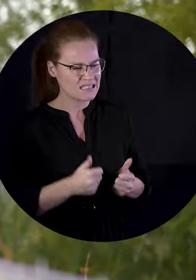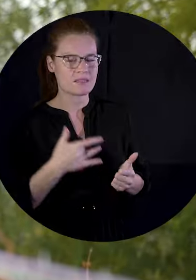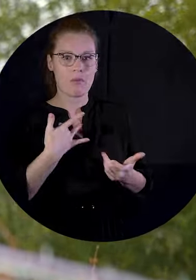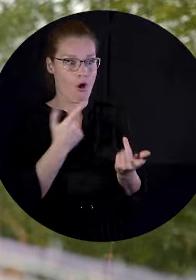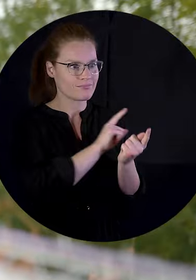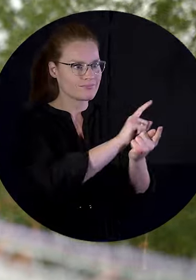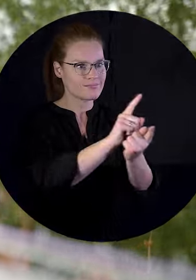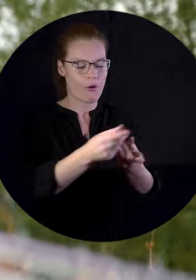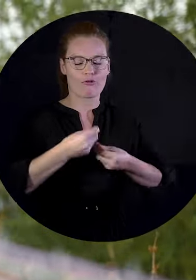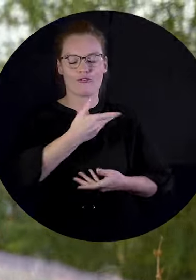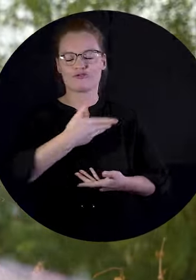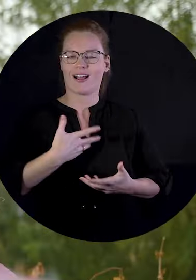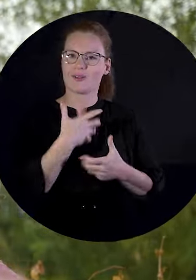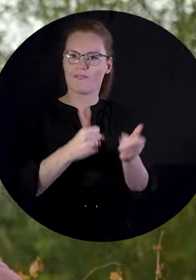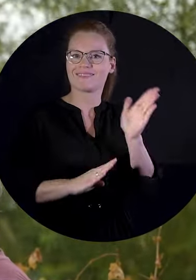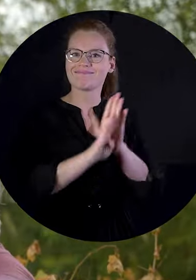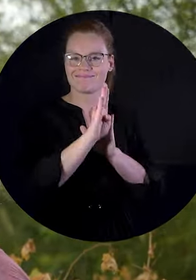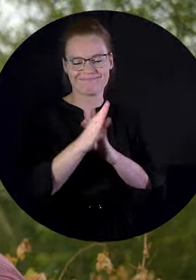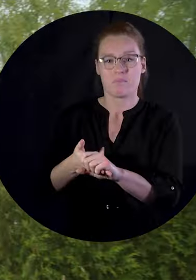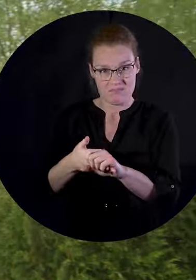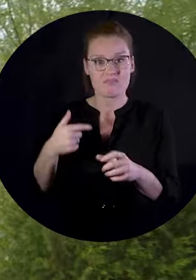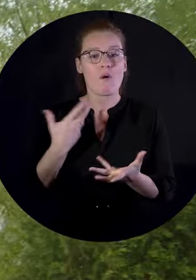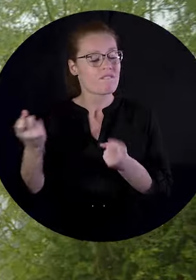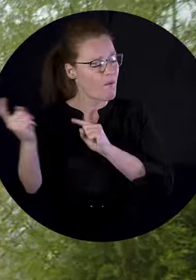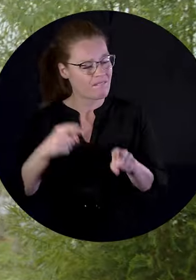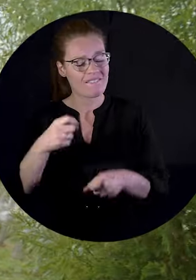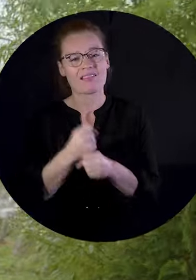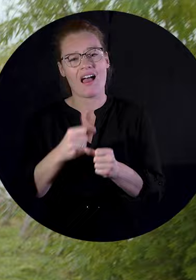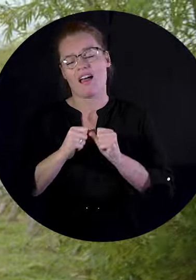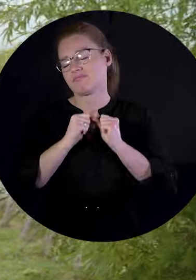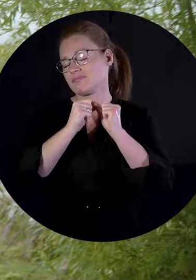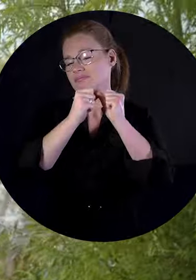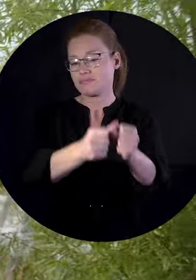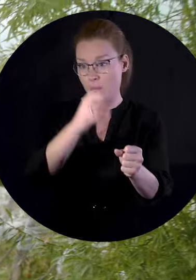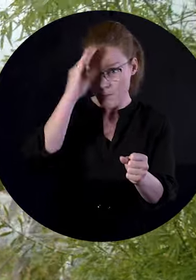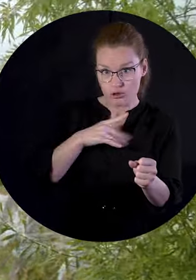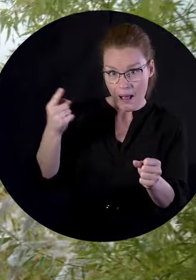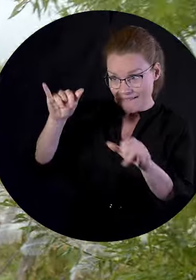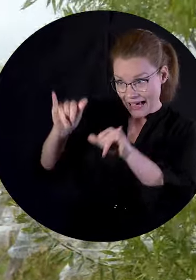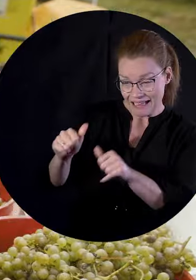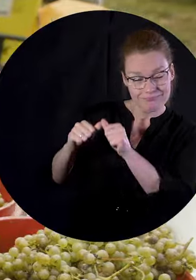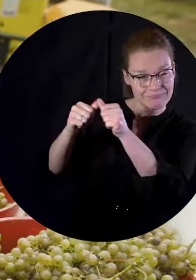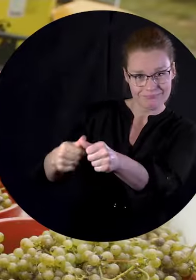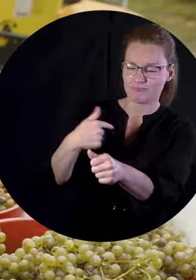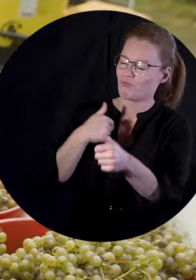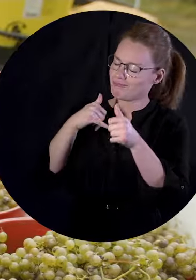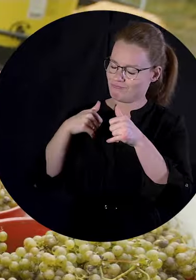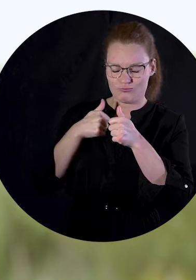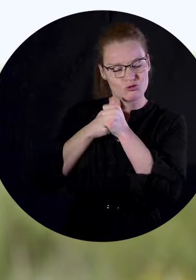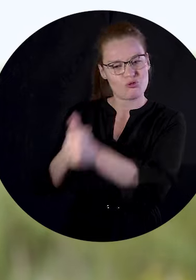j'avais perdu un peu confiance. Ça me redonne un peu ça aussi. L'avenir à travailler ici, aussi longtemps que je peux, aussi longtemps